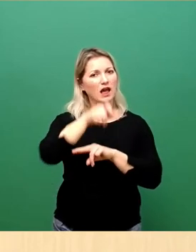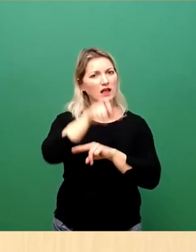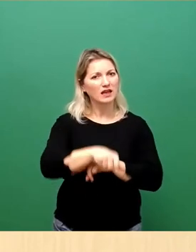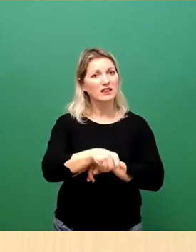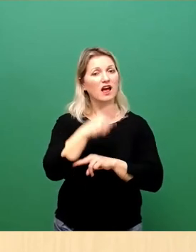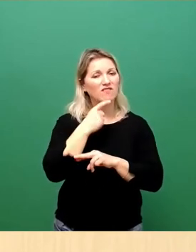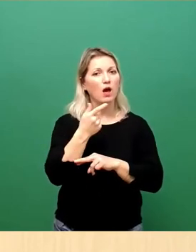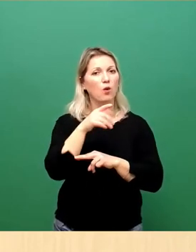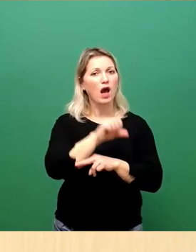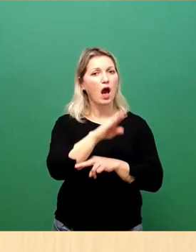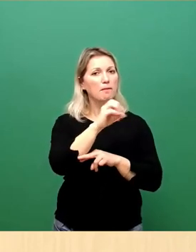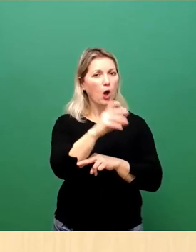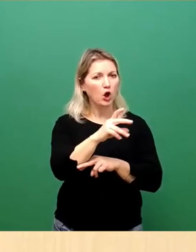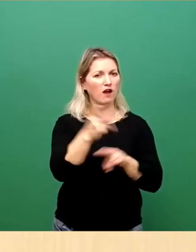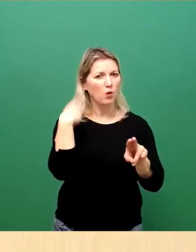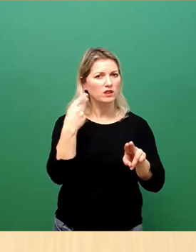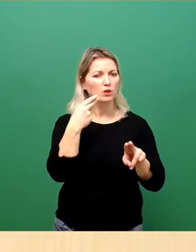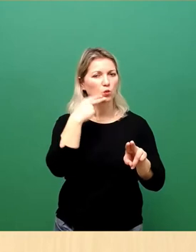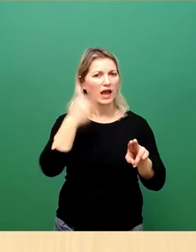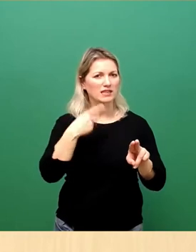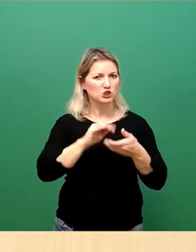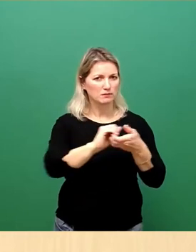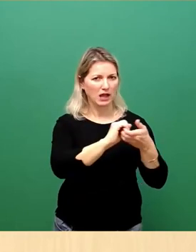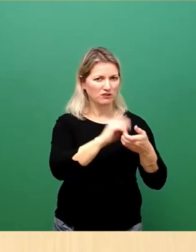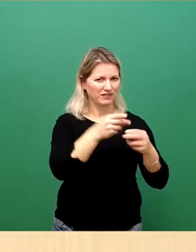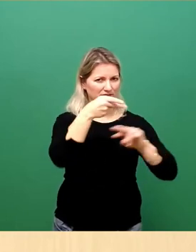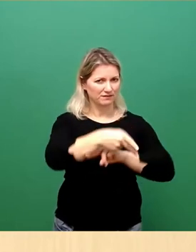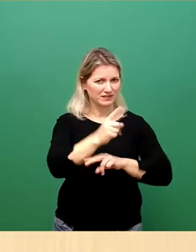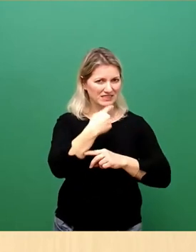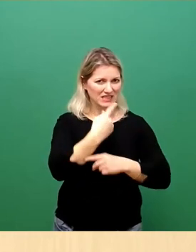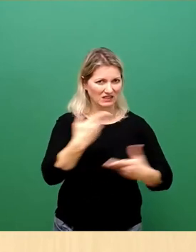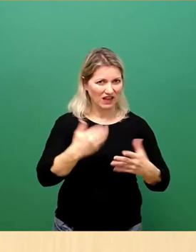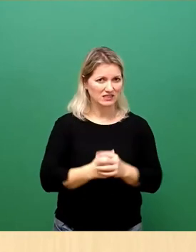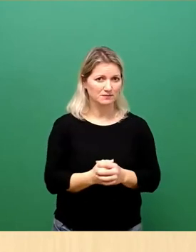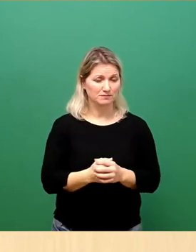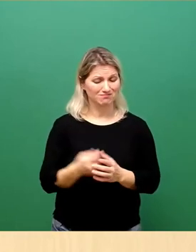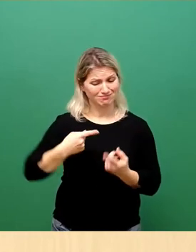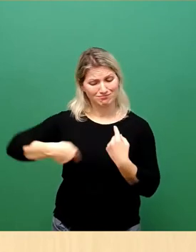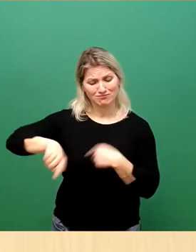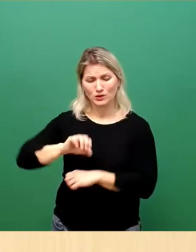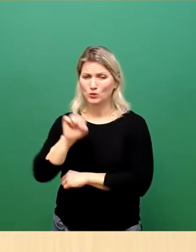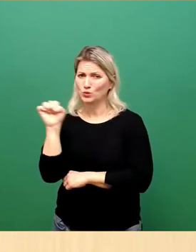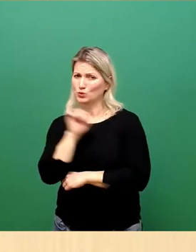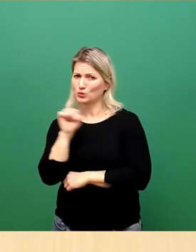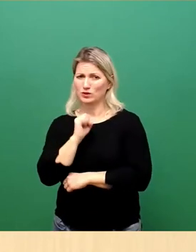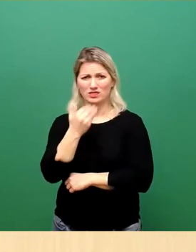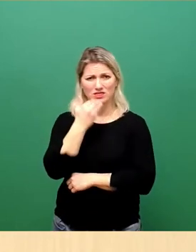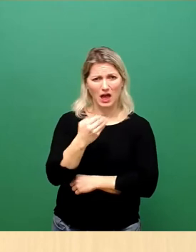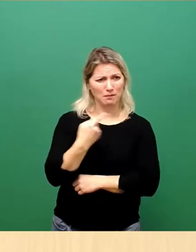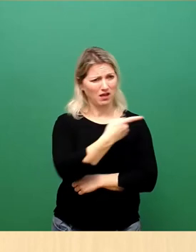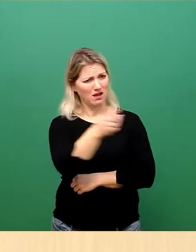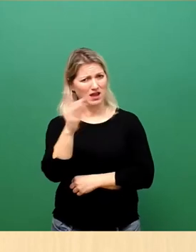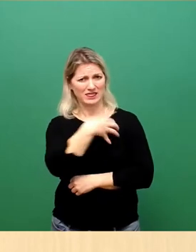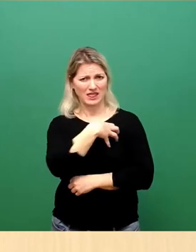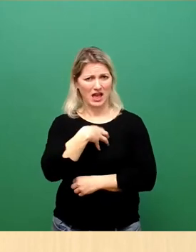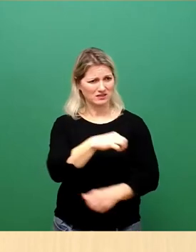gesagt hat. Wir sind wahnsinnig dankbar für die Hilfe der Dresdnerinnen und Dresdner und